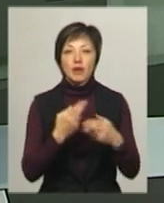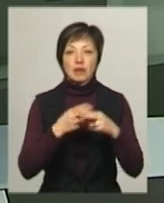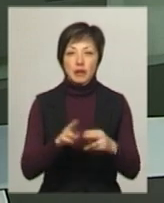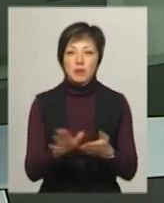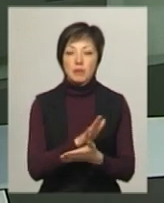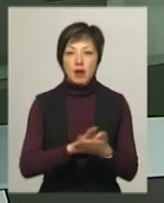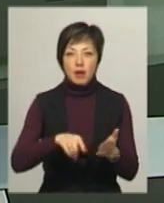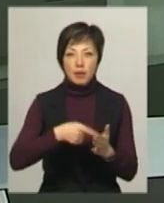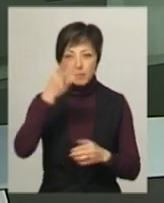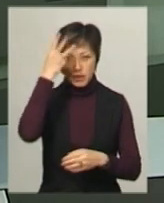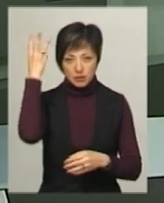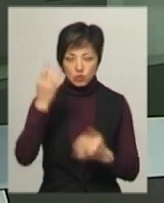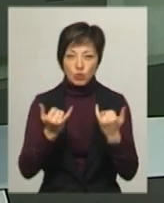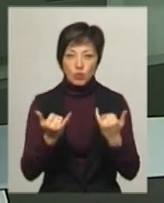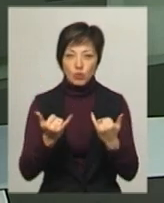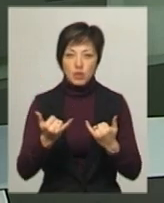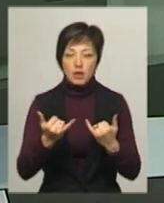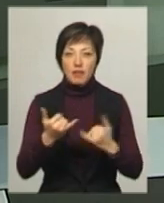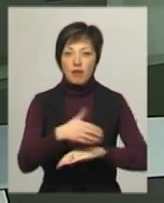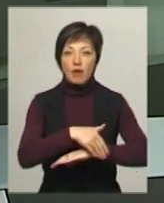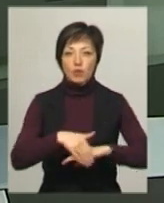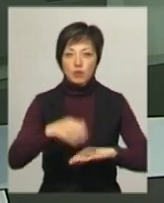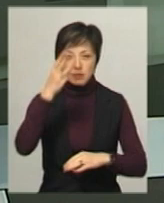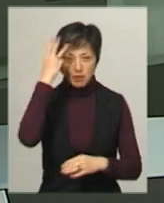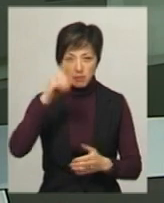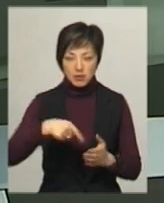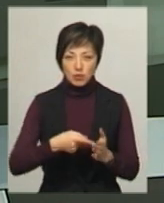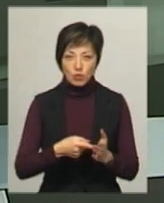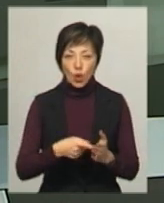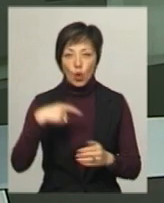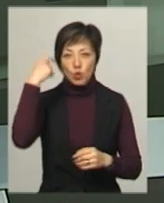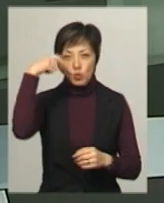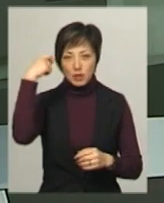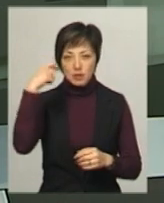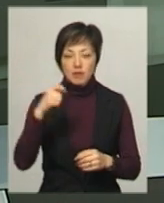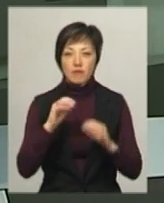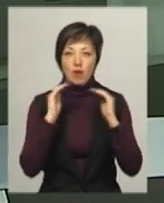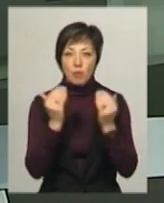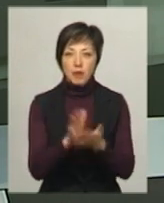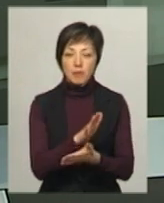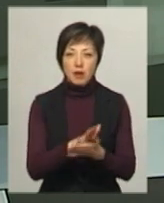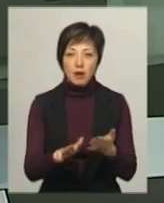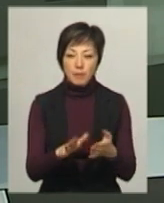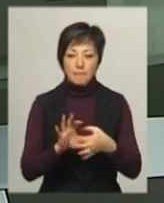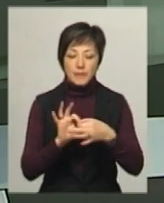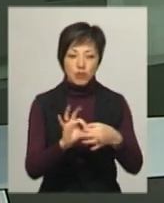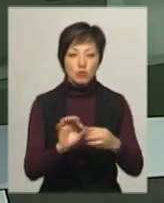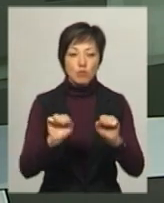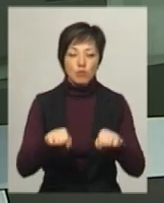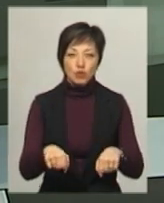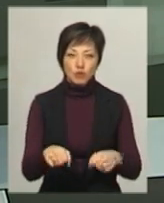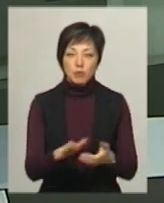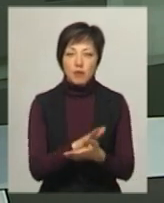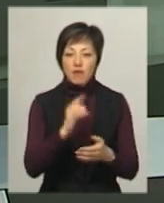прибирання Хмельницького вивела сьогодні на вулиці обласного центру. Турецький вакуумно-прибиральний причіп може прибирати